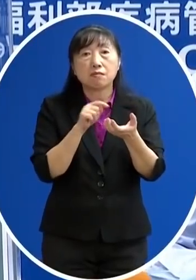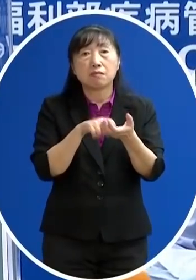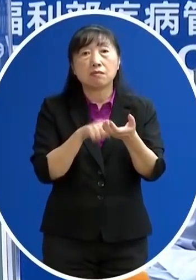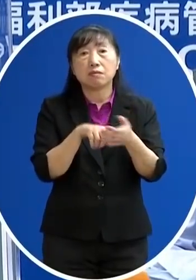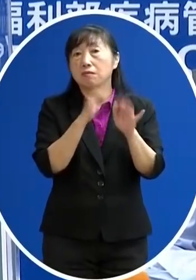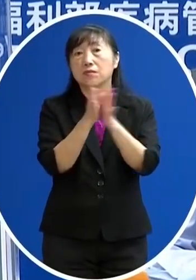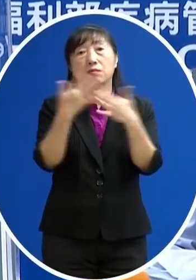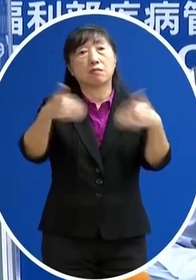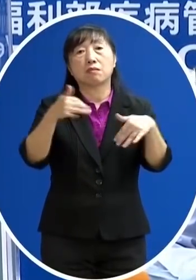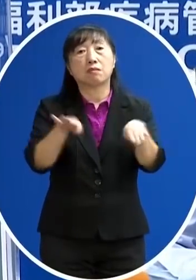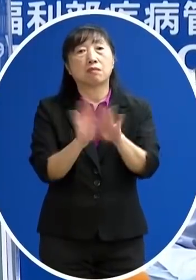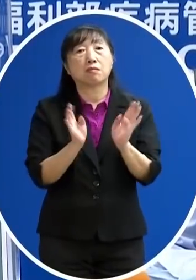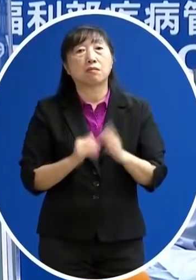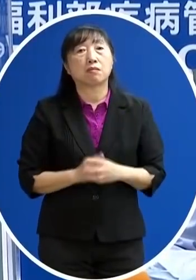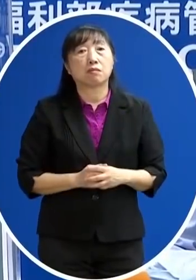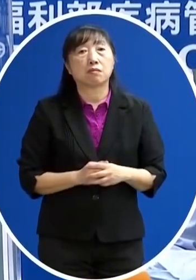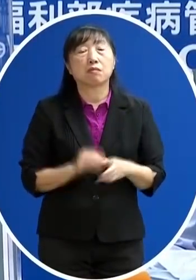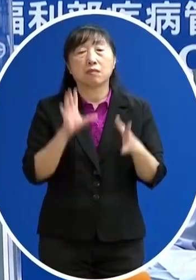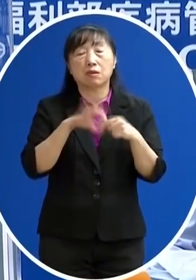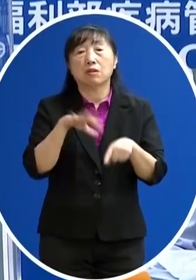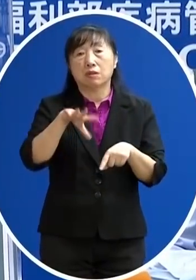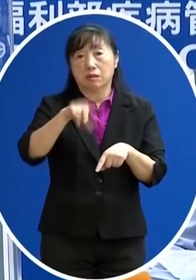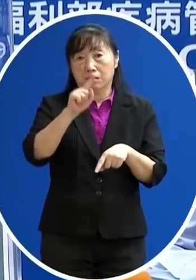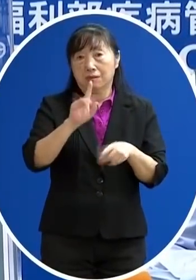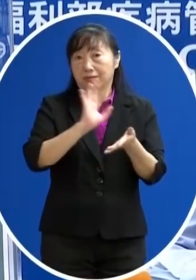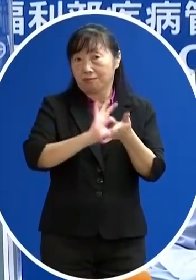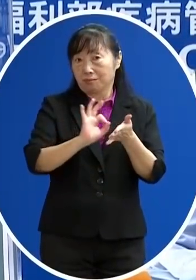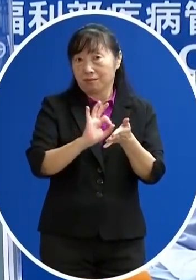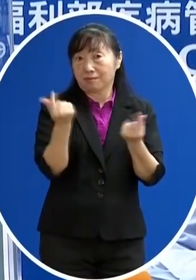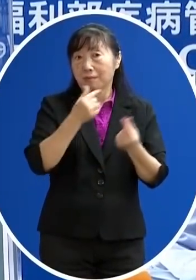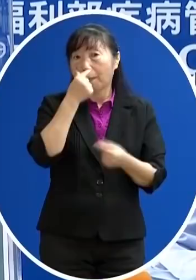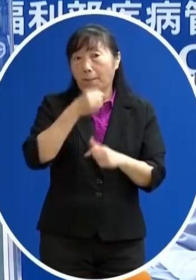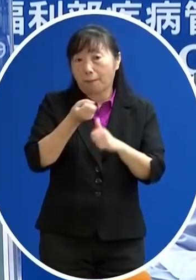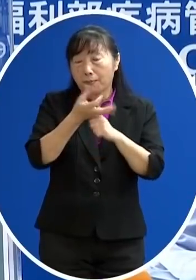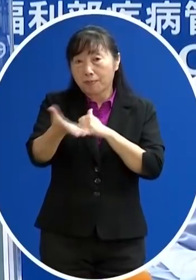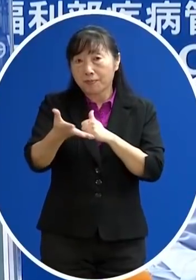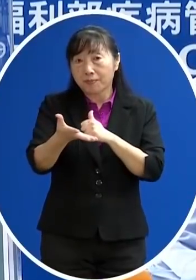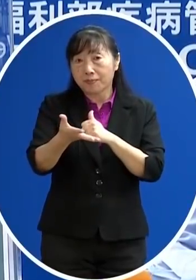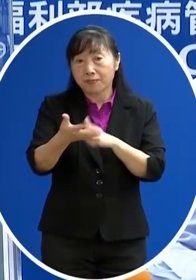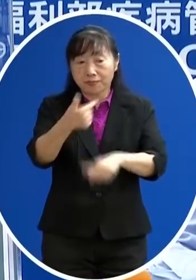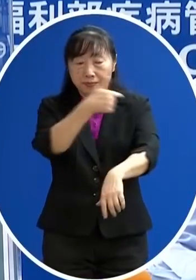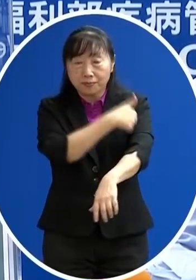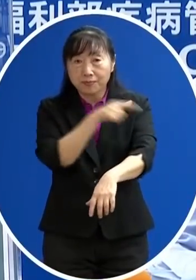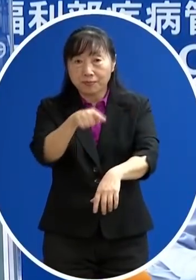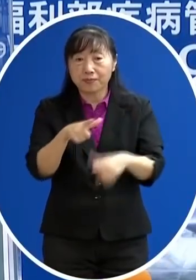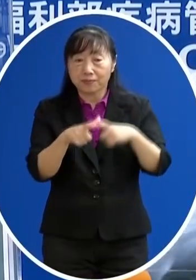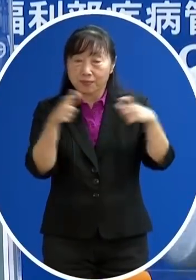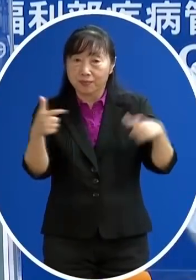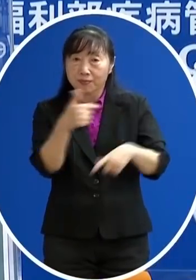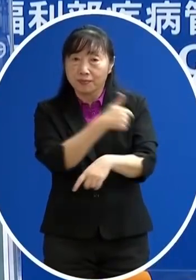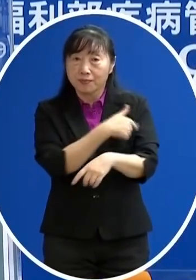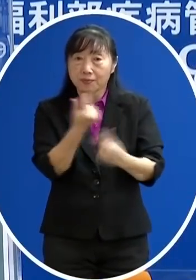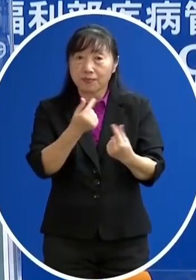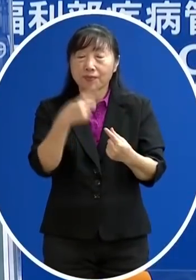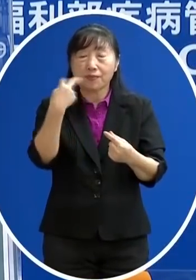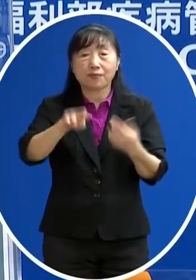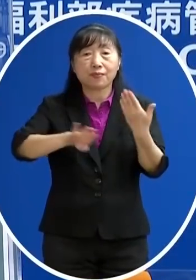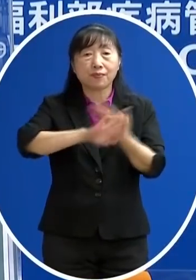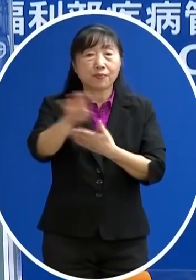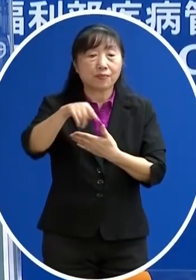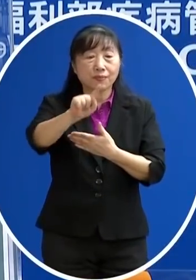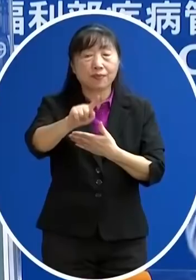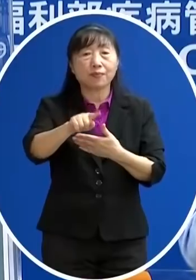還沒有啟動那這一波就照原來在打流感疫苗 這樣的一個擴大接種 然後加上一些外展的服務